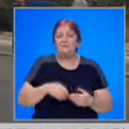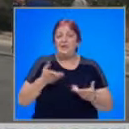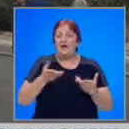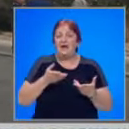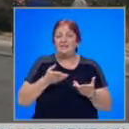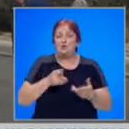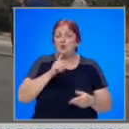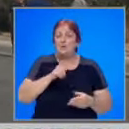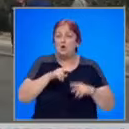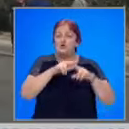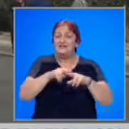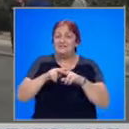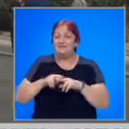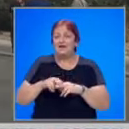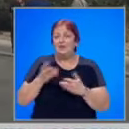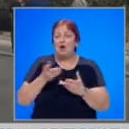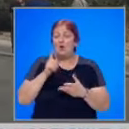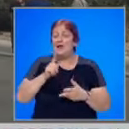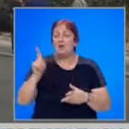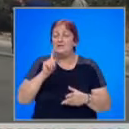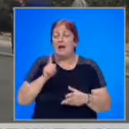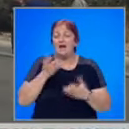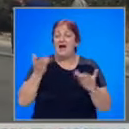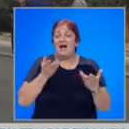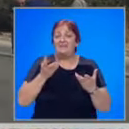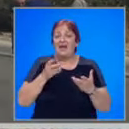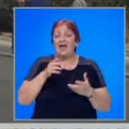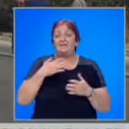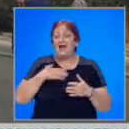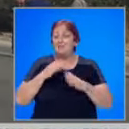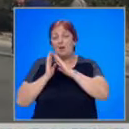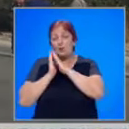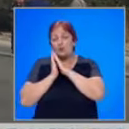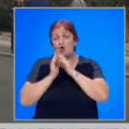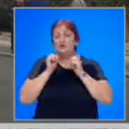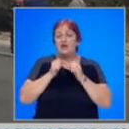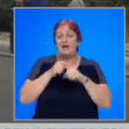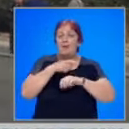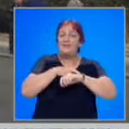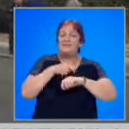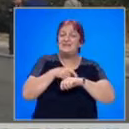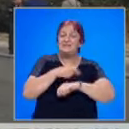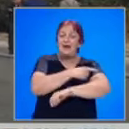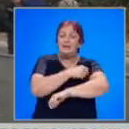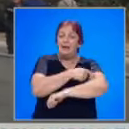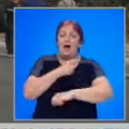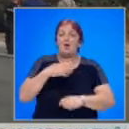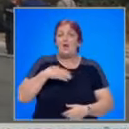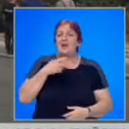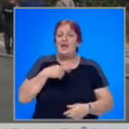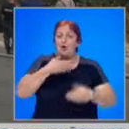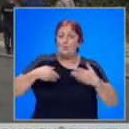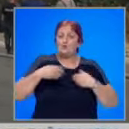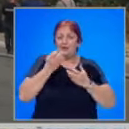където да може да настаняваме, ако се окаже, че някой няма къде да получи подслон. Чака медицинска сестра в момента, ако има някой